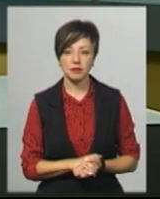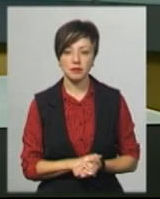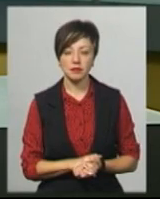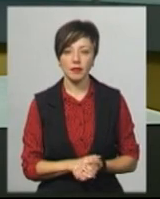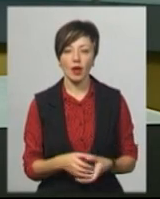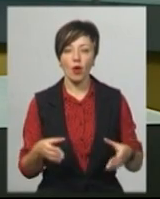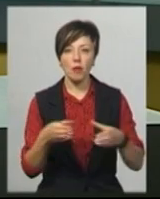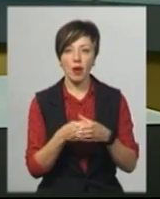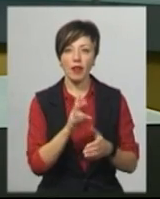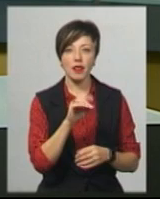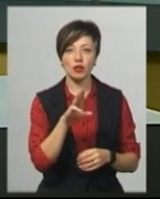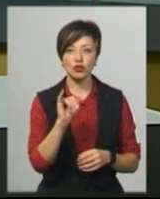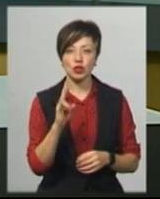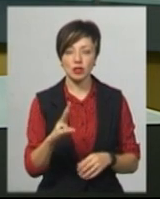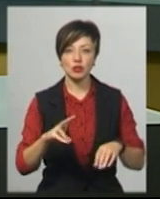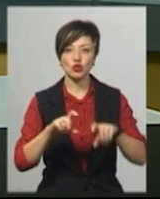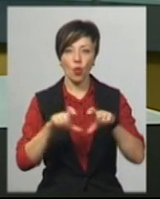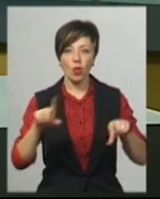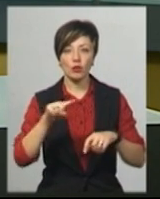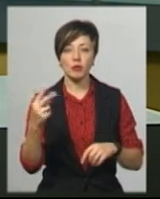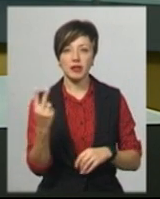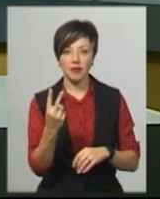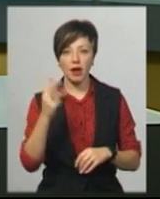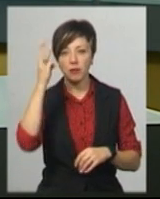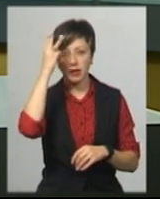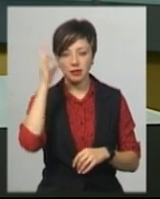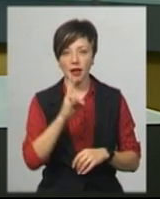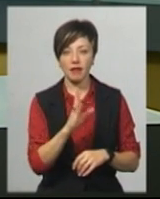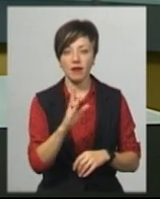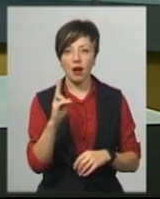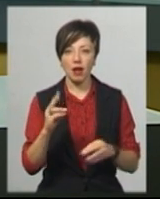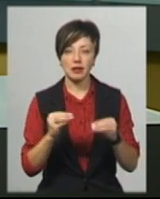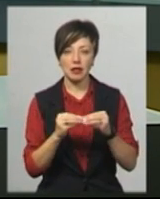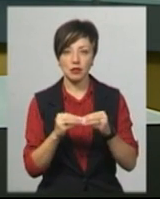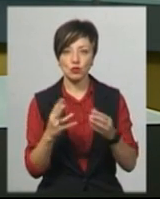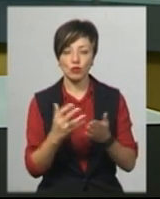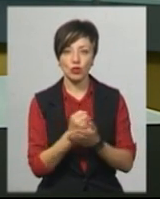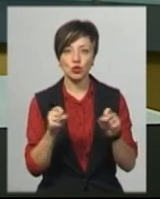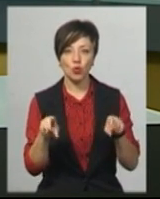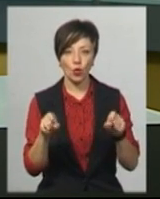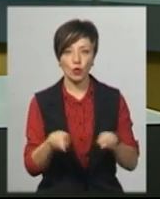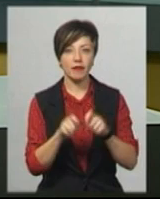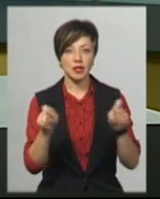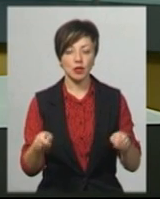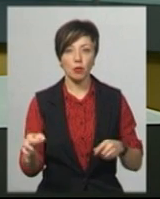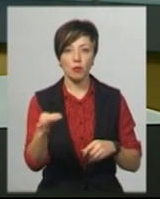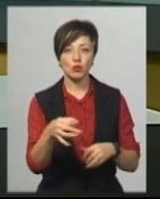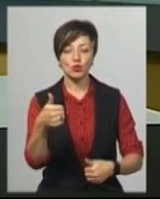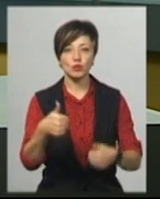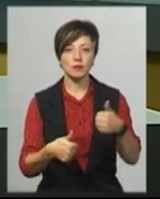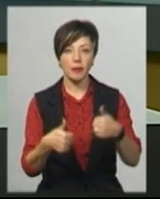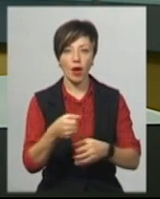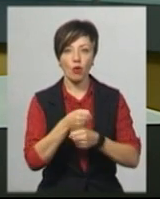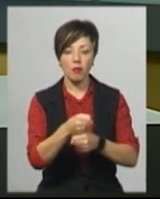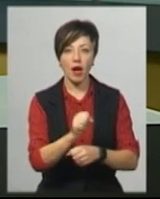Команди Нетішинської загальноосвітньої школи номер 2 та Хмельницького НВК номер 10 здобули золото на відкритому обласному турнірі